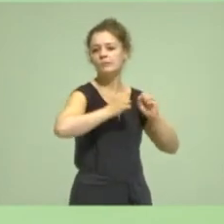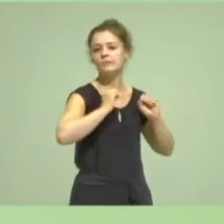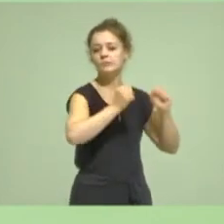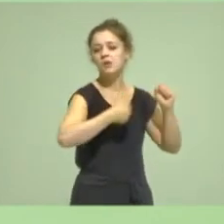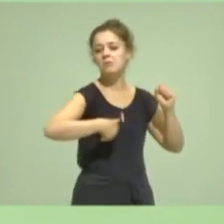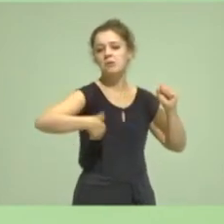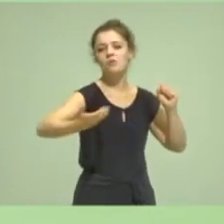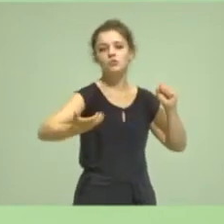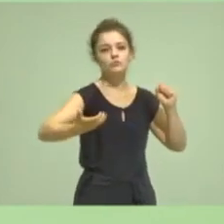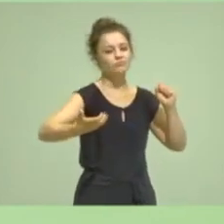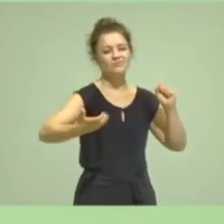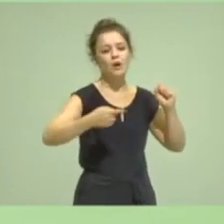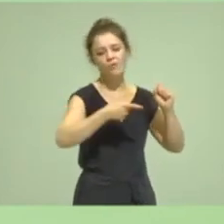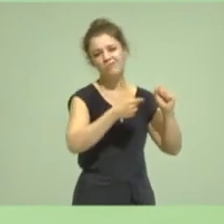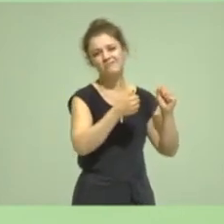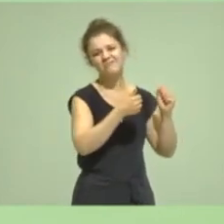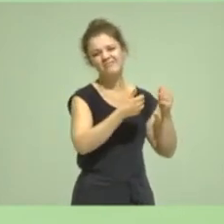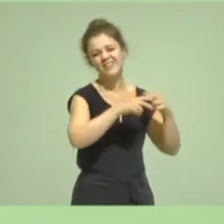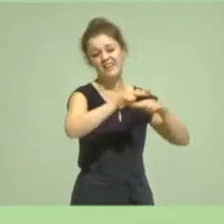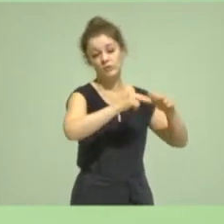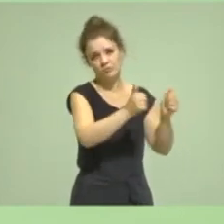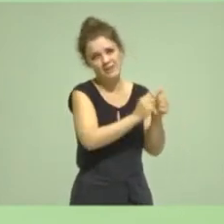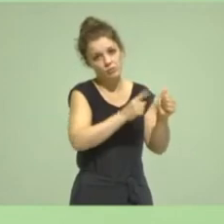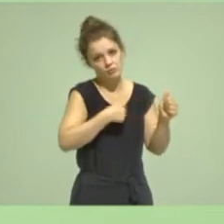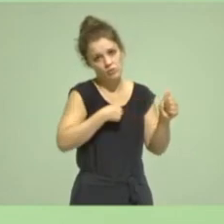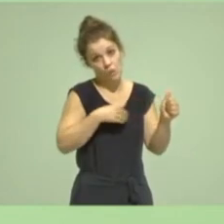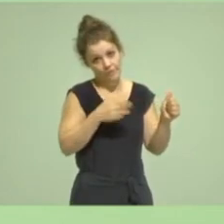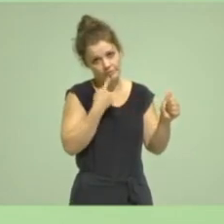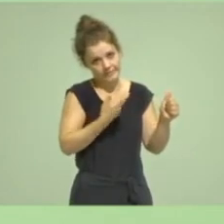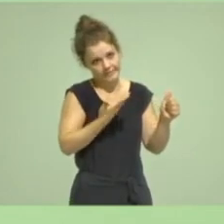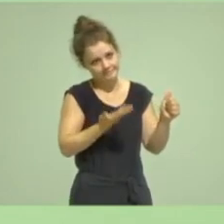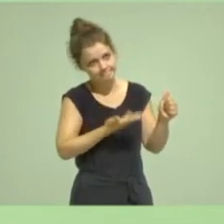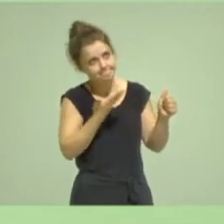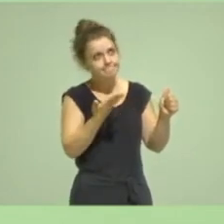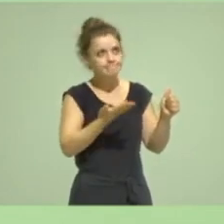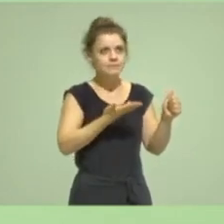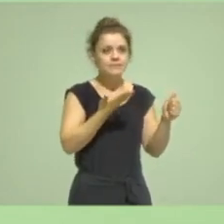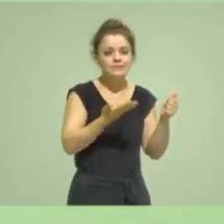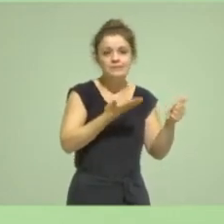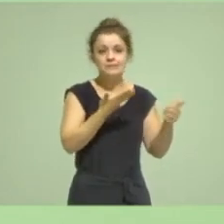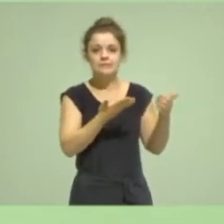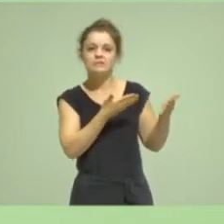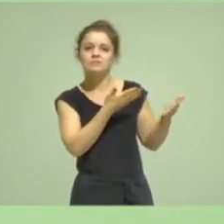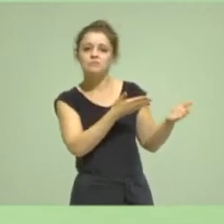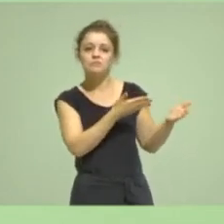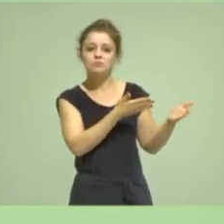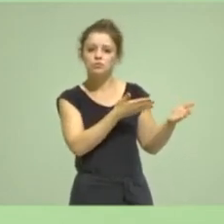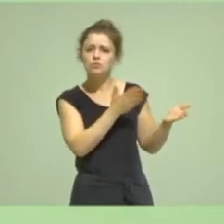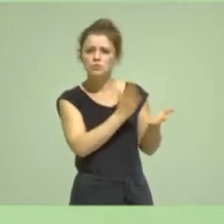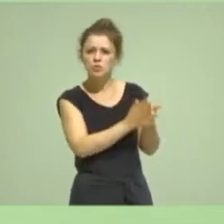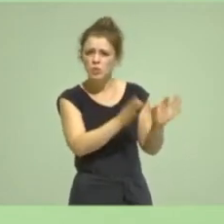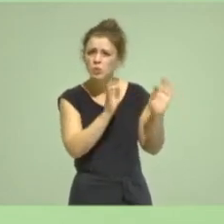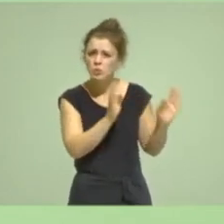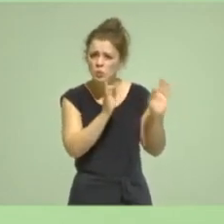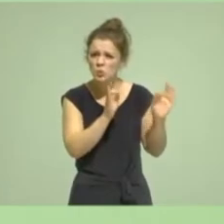mit einem Regierungspartner zu tun haben werden, der da an manchen Stellen sehr viele gute Sachargumente